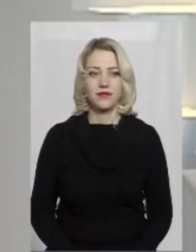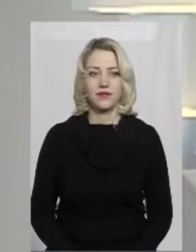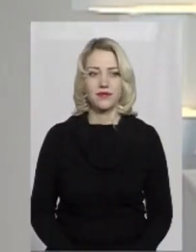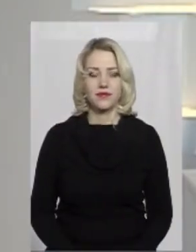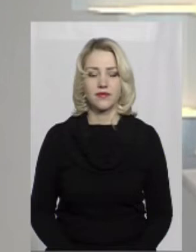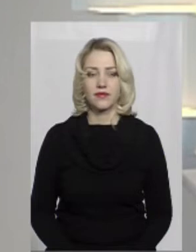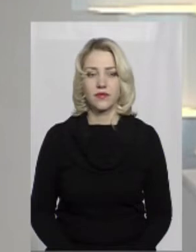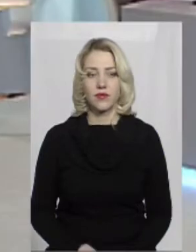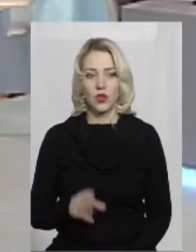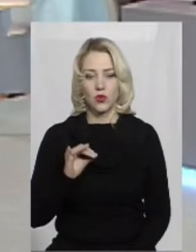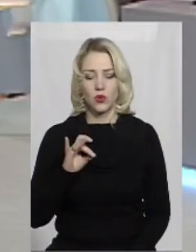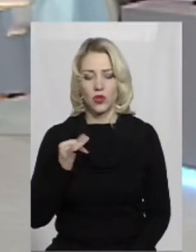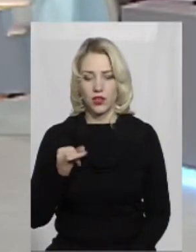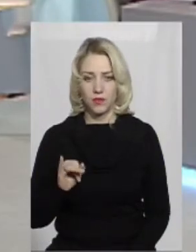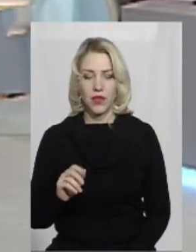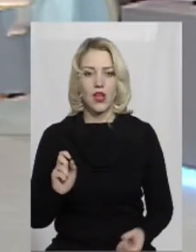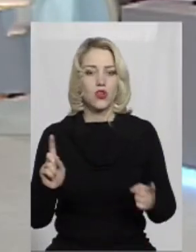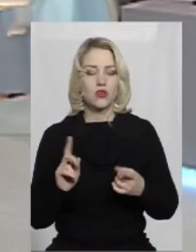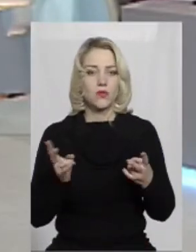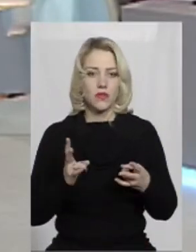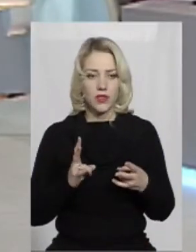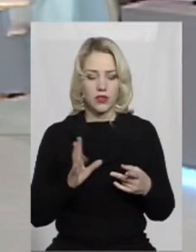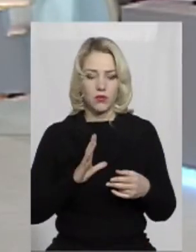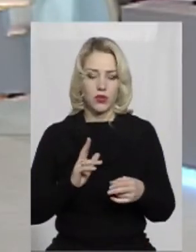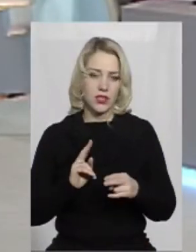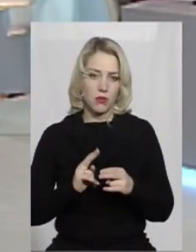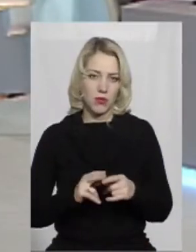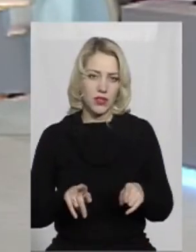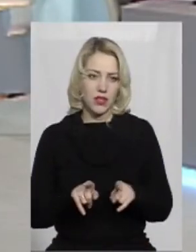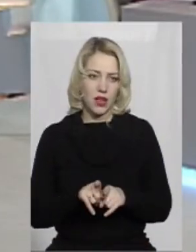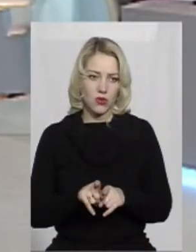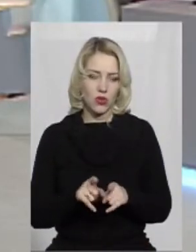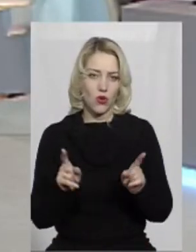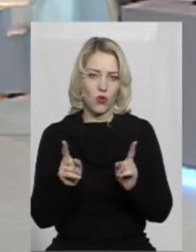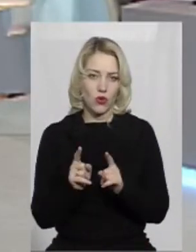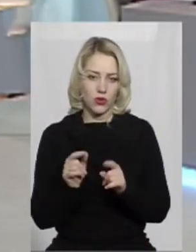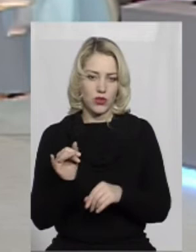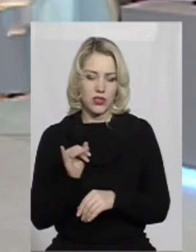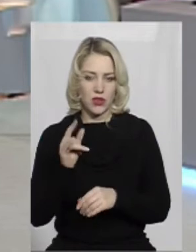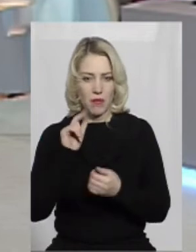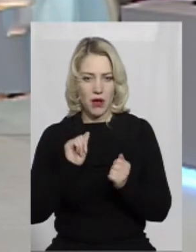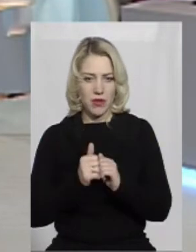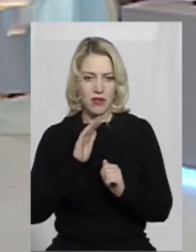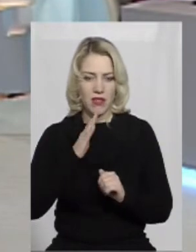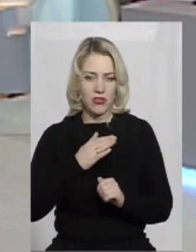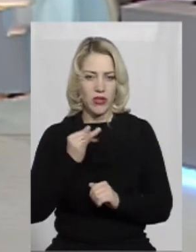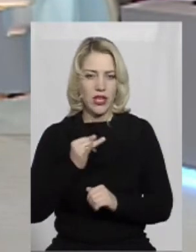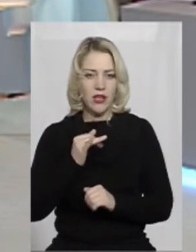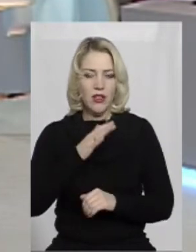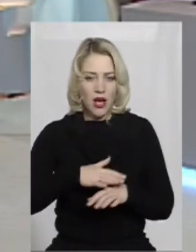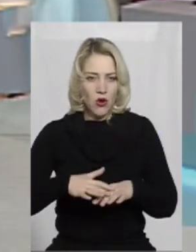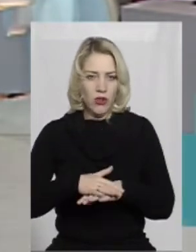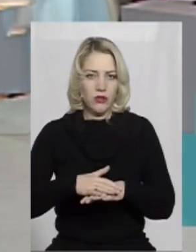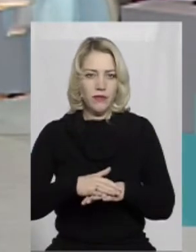Пане Юрію, от що повинно бути запобіжником такої короткої історичної пам'яті нашого народу?